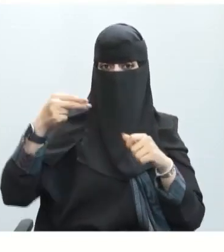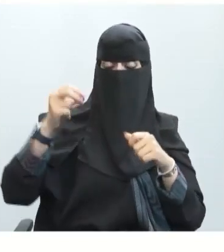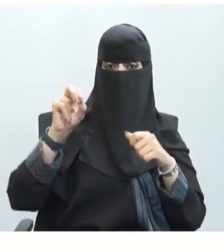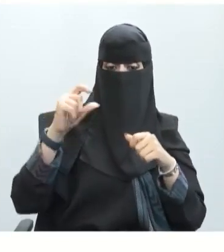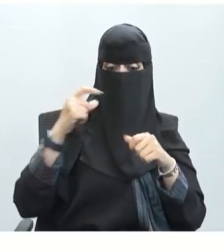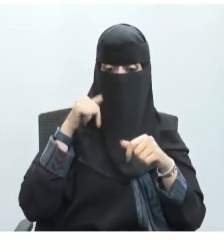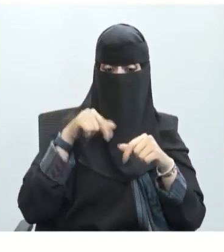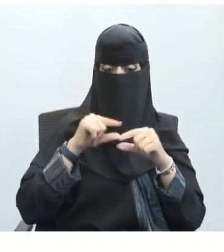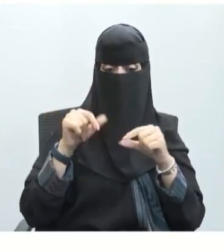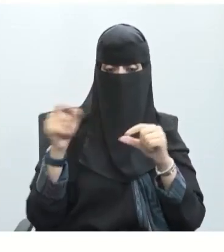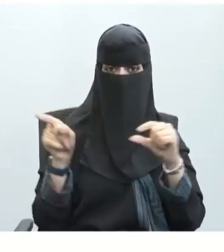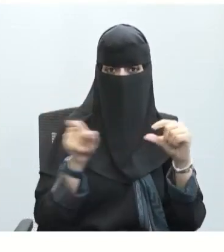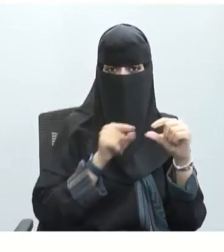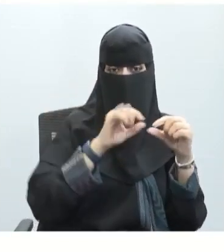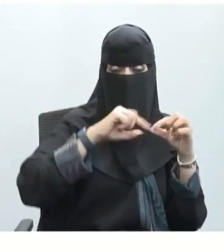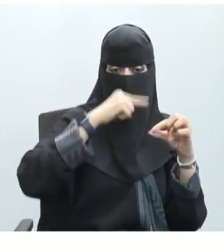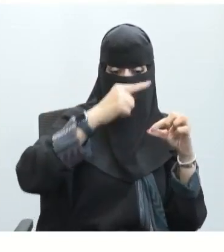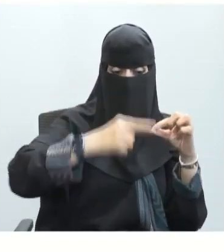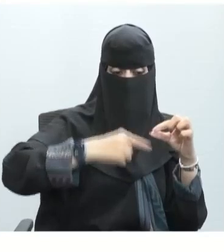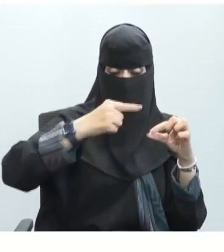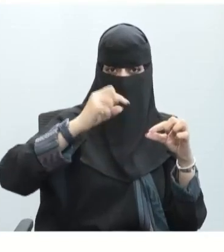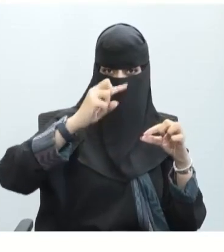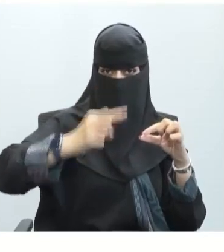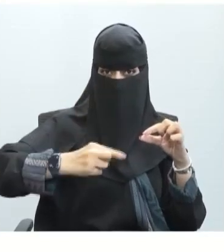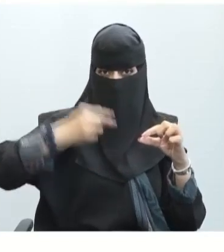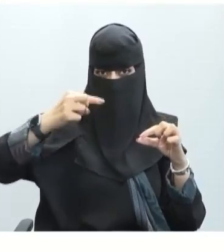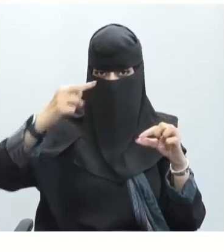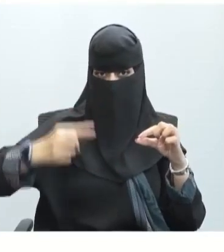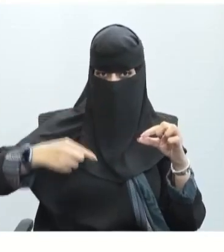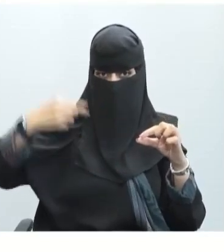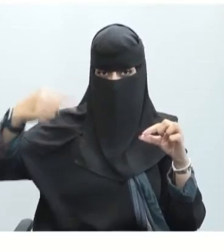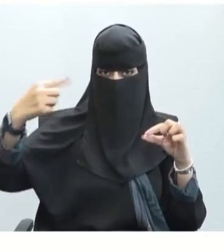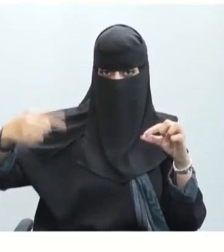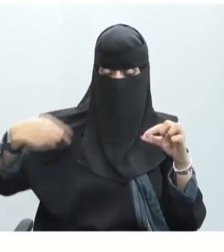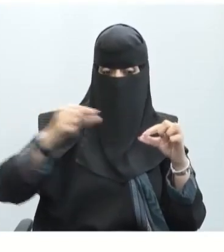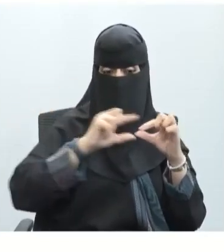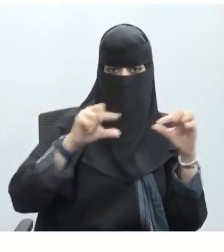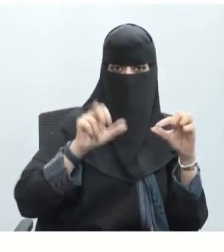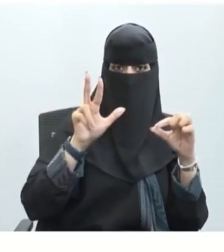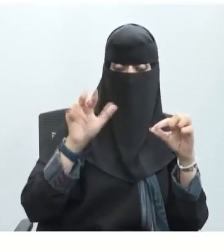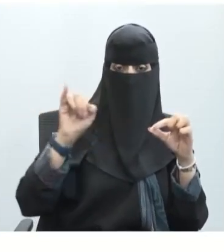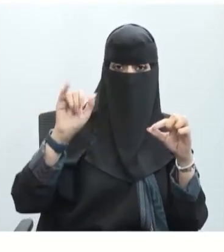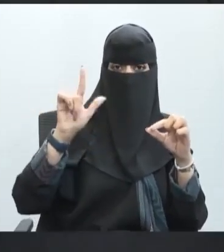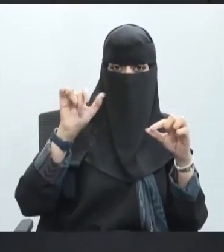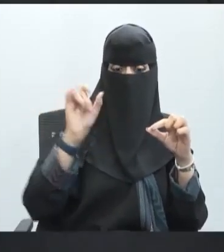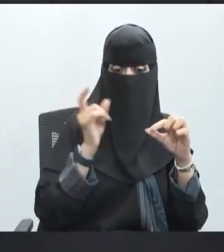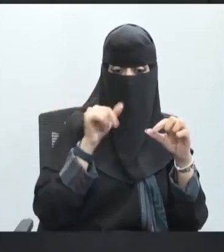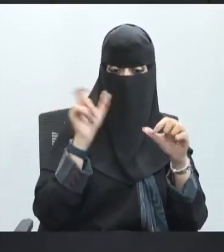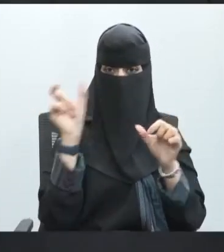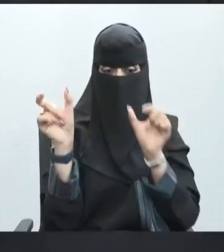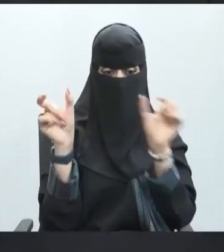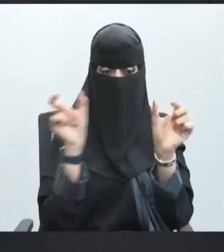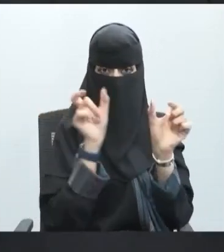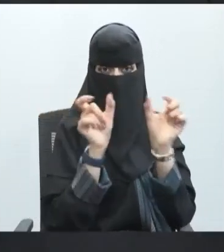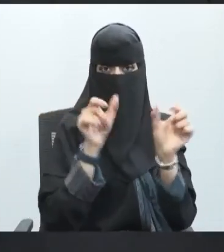الأصفر ولكن هذا المحور مغلف مثل ما ذكرنا بهذه المادة الميلانية هذه المادة يكون بينها تقاطعات